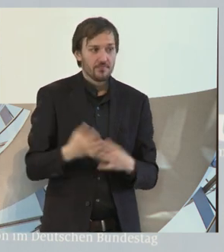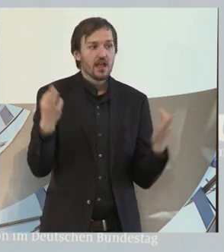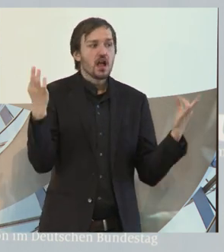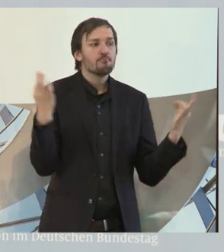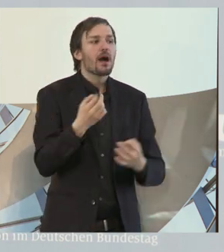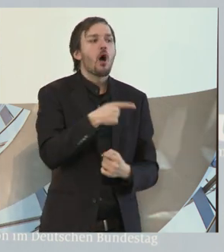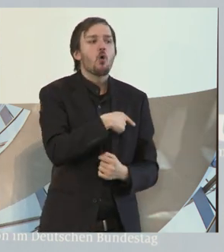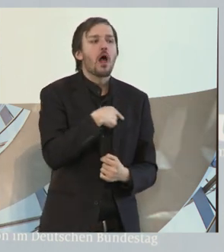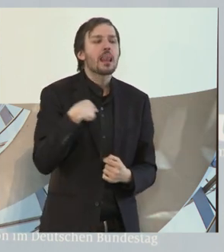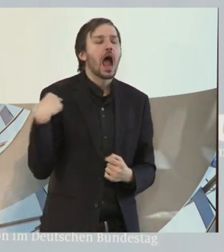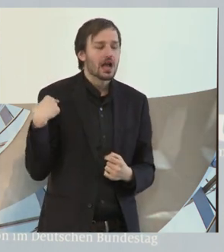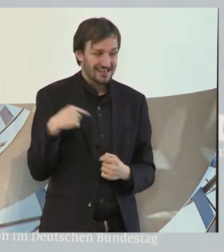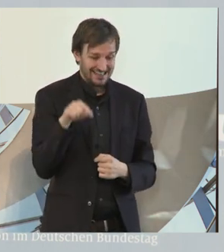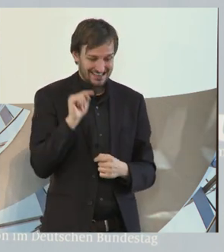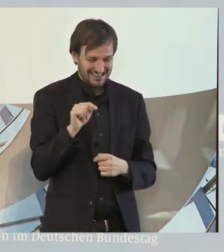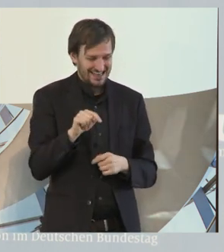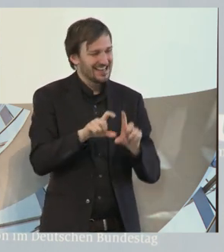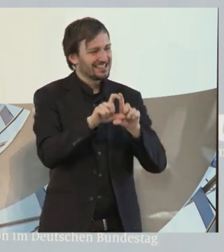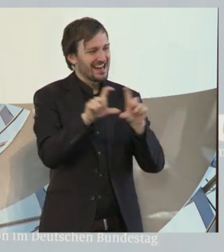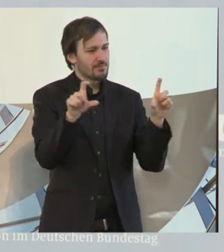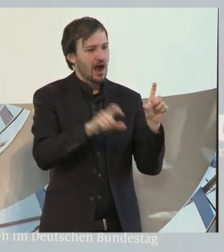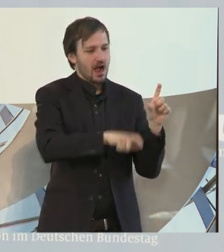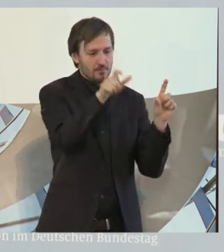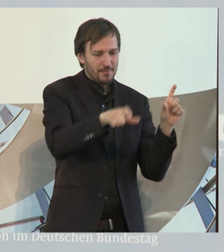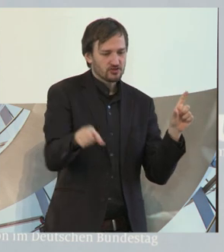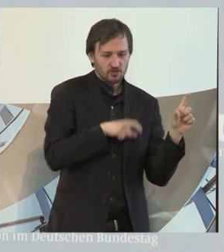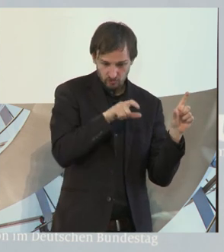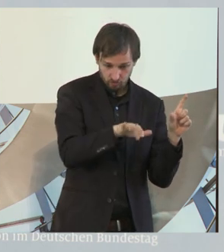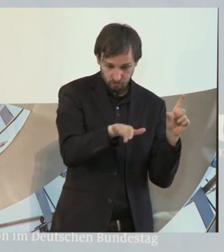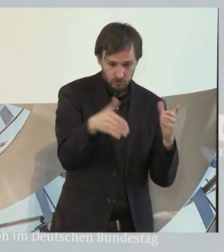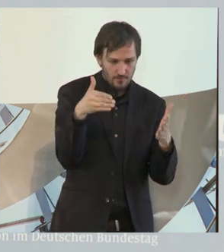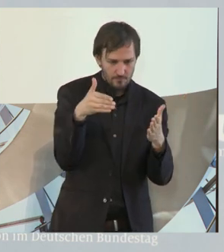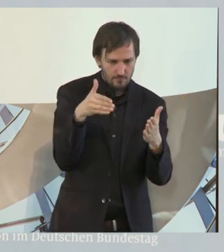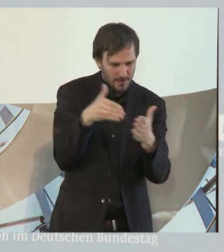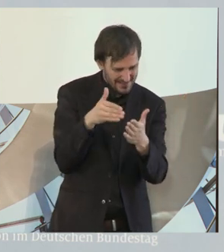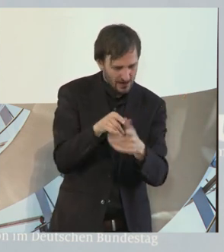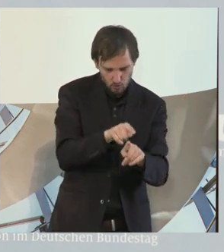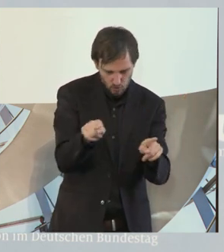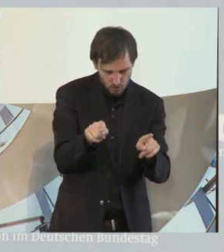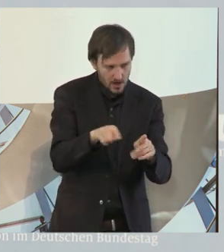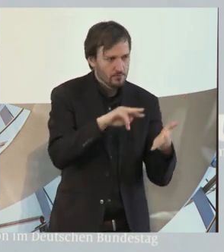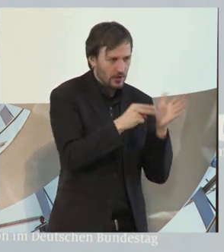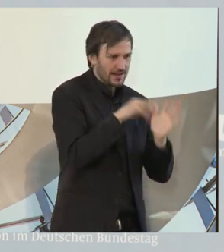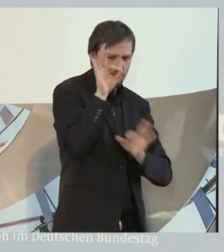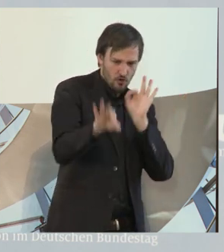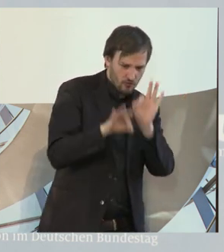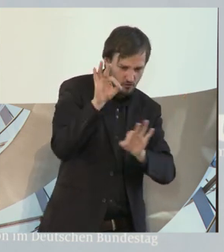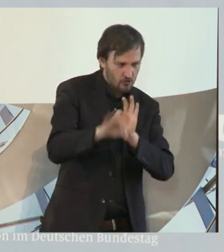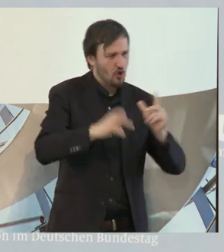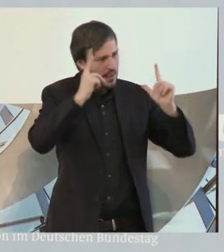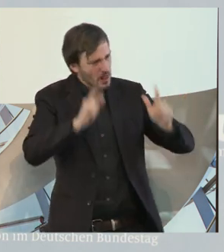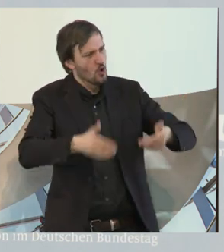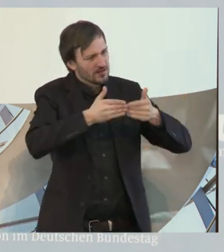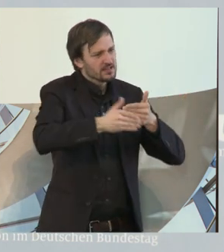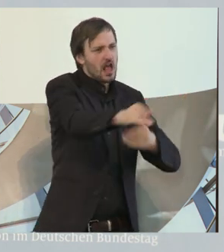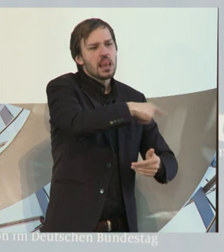bis in das Thema Politik für Menschen mit Behinderungen richtiger Zug reingekommen ist. Und ich habe mich